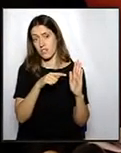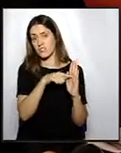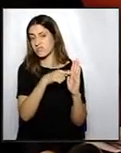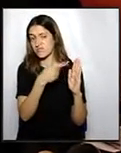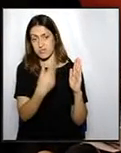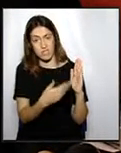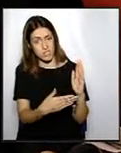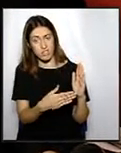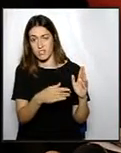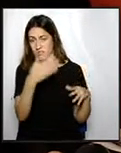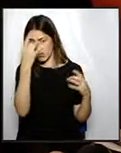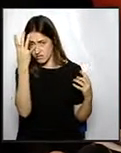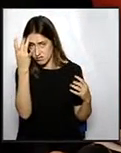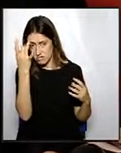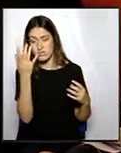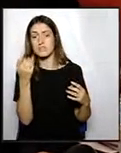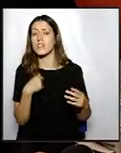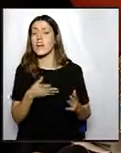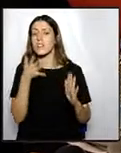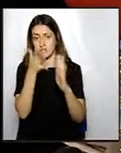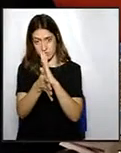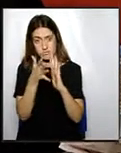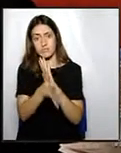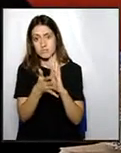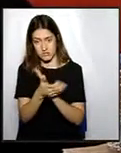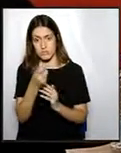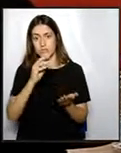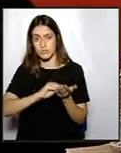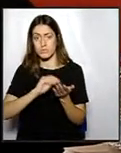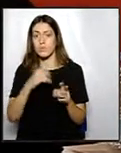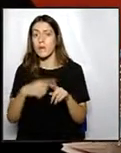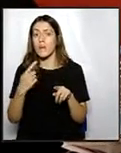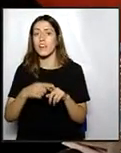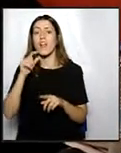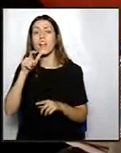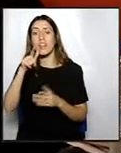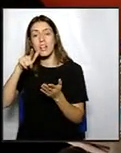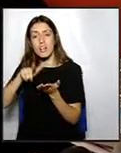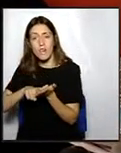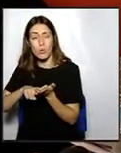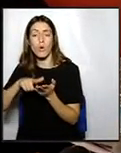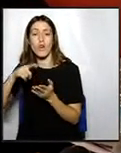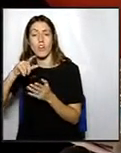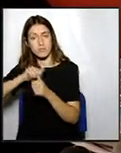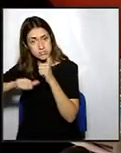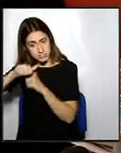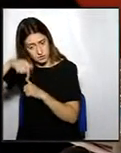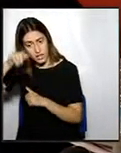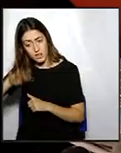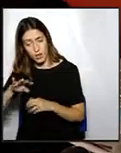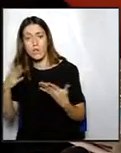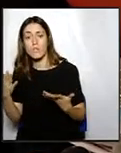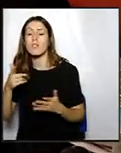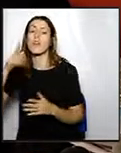infame i absurda, tal com hem manifestat en altres ocasions, ja que la llengua preferent de Catalunya és el català, clar i de senzill. Ningú té